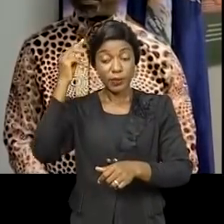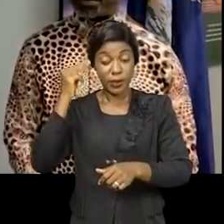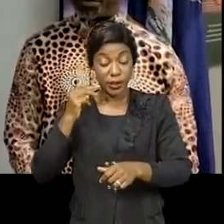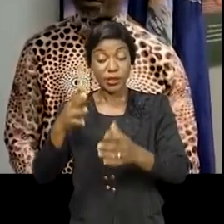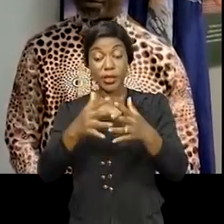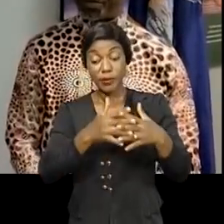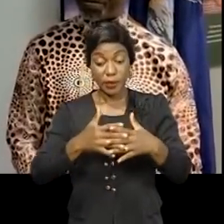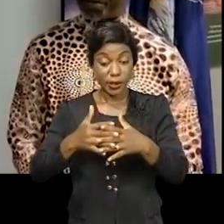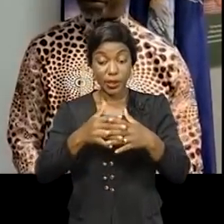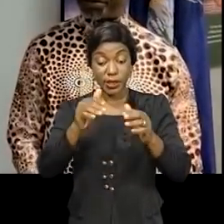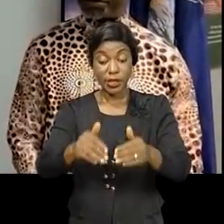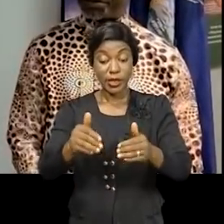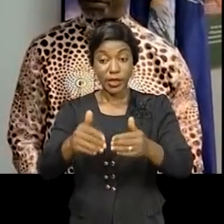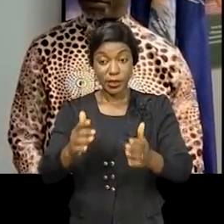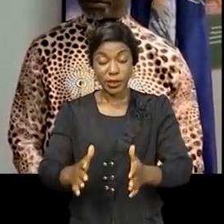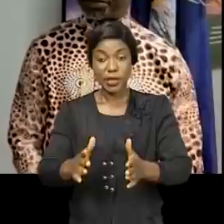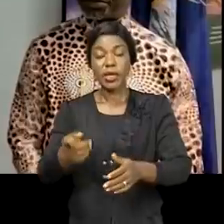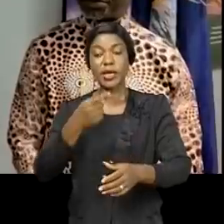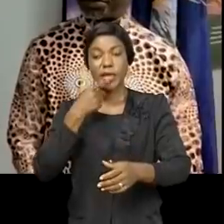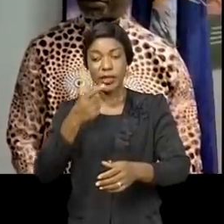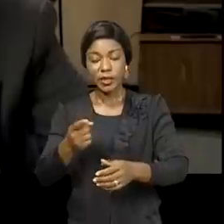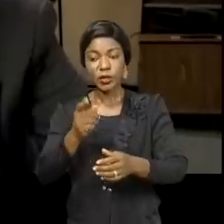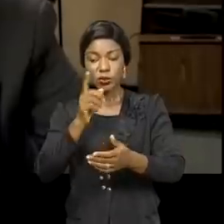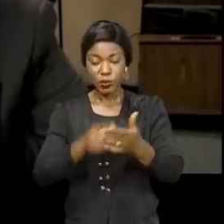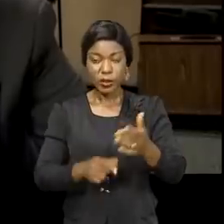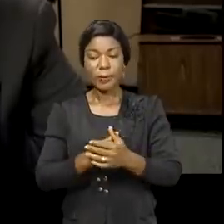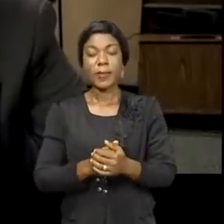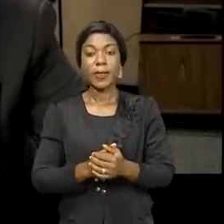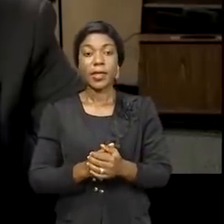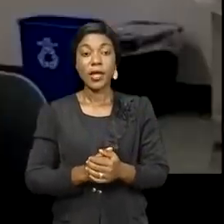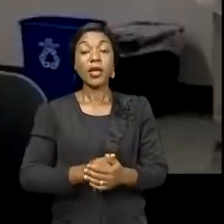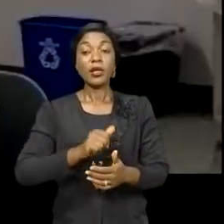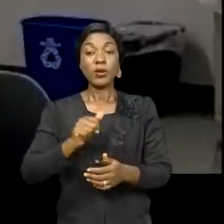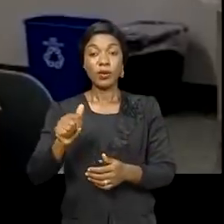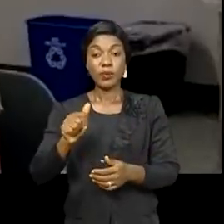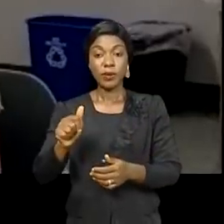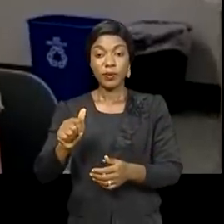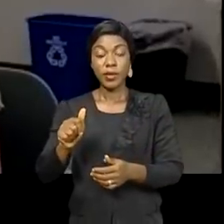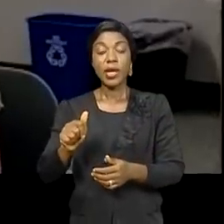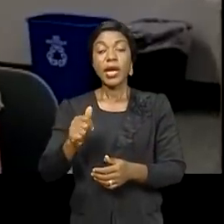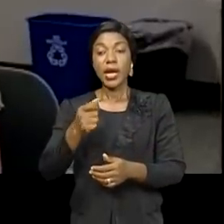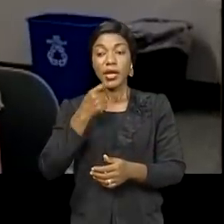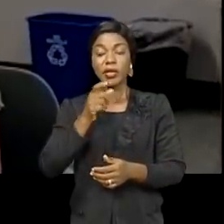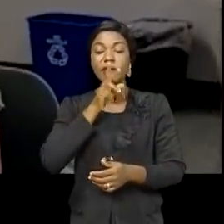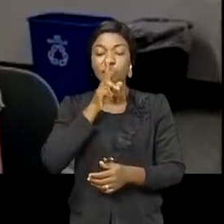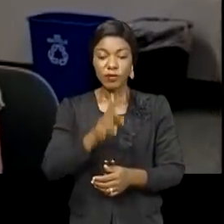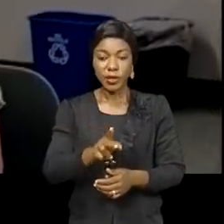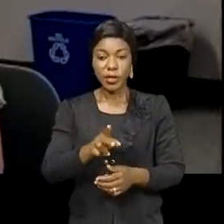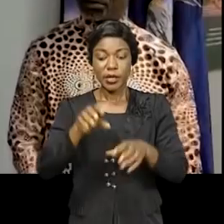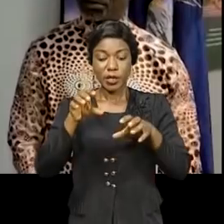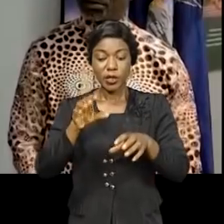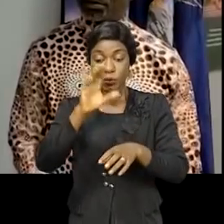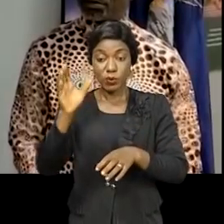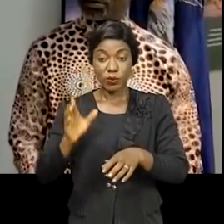new-yorkais de l'agriculture, assumant l'intérim du gouverneur de l'état fédéré de New York, est en mission à affirmer que le Congo